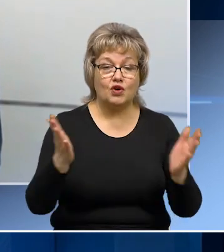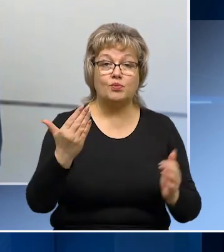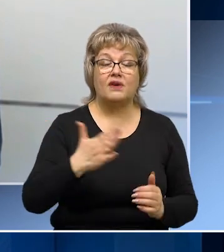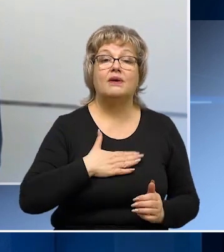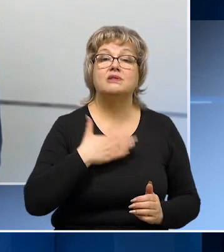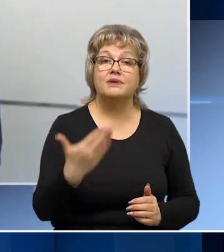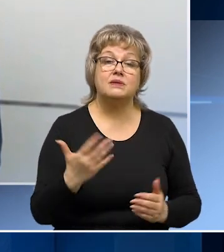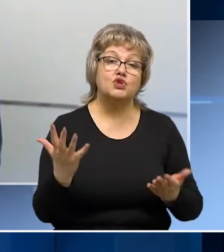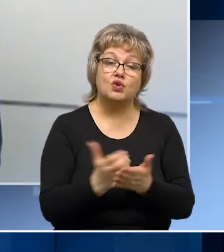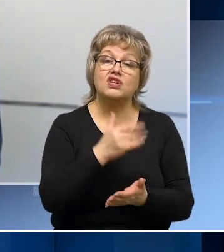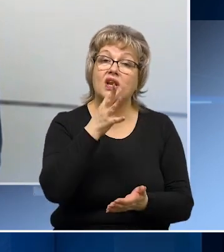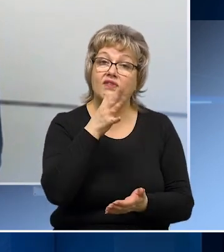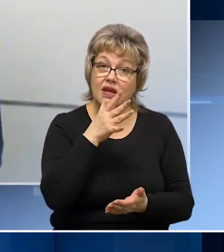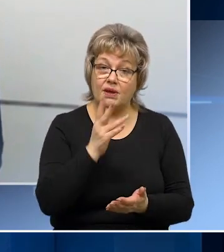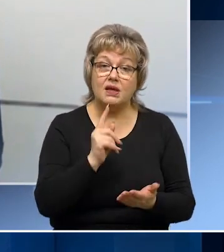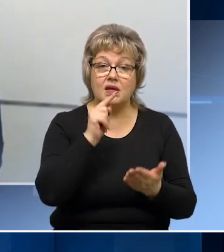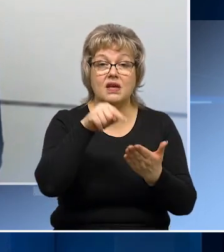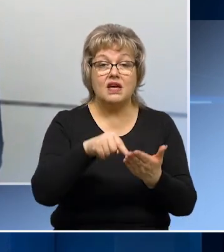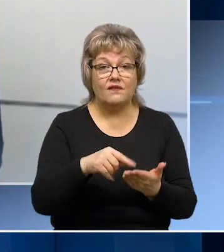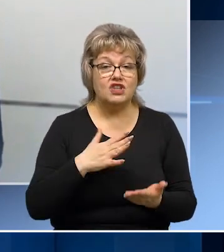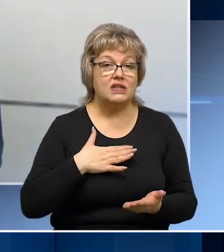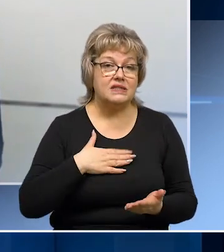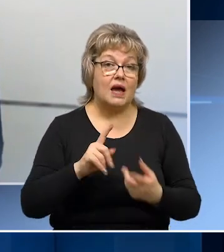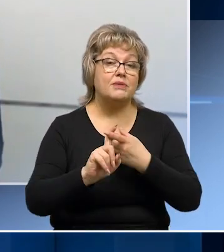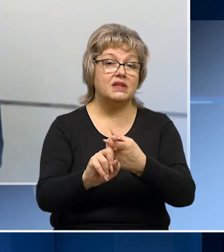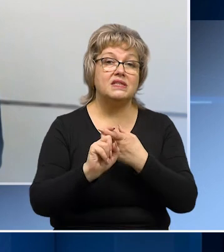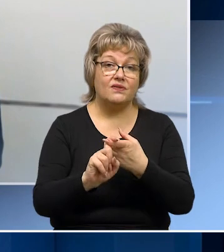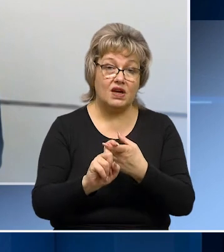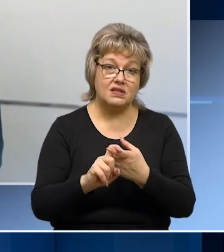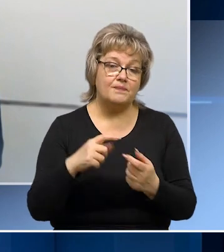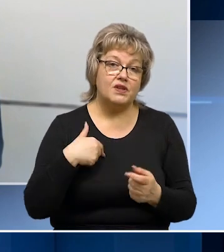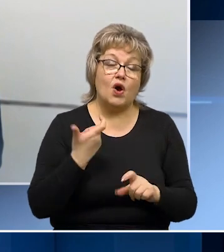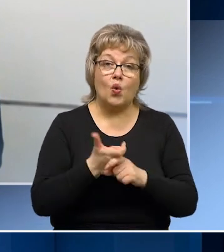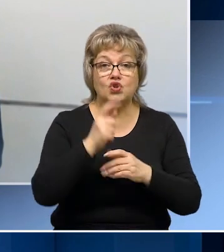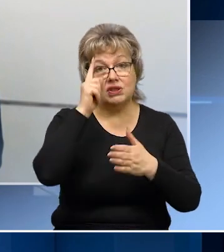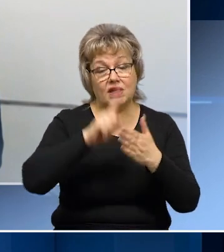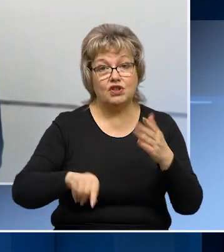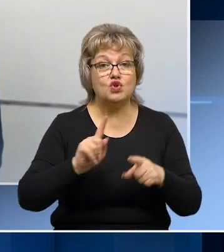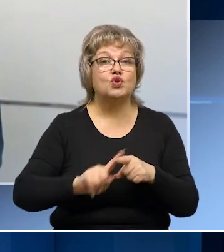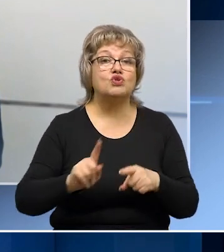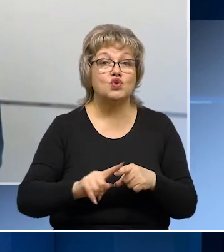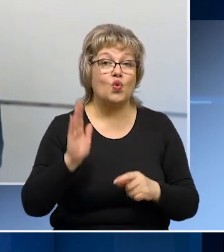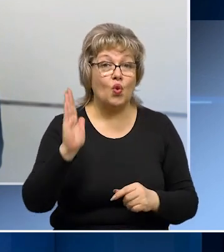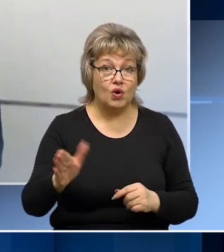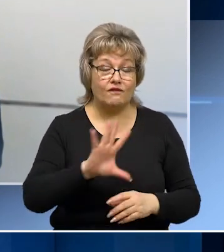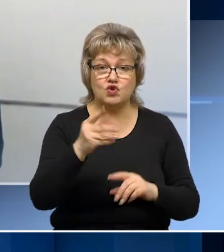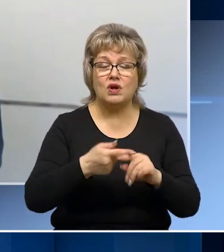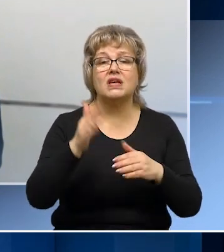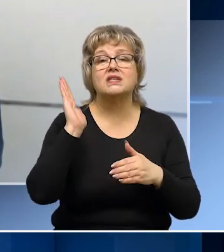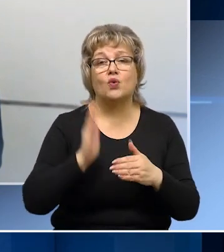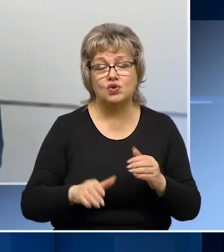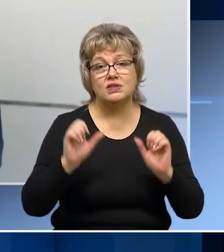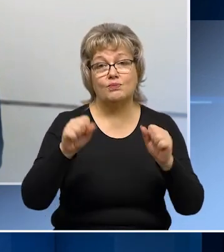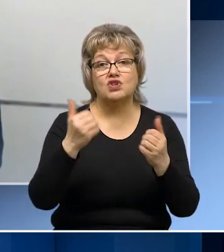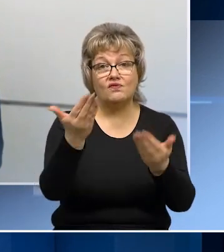огромное вам спасибо за то, что нашли время и вышли с нами на связь. Очень надеюсь, что совсем скоро все это